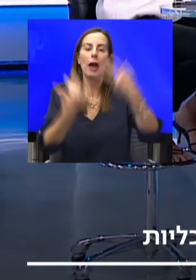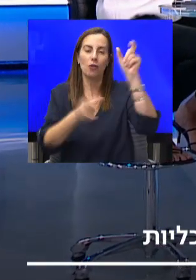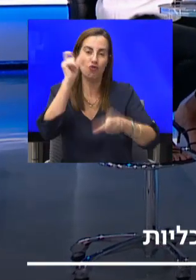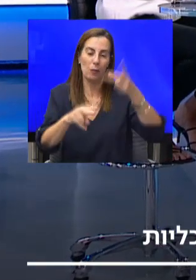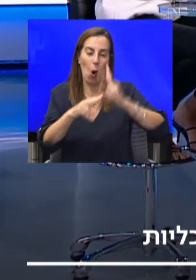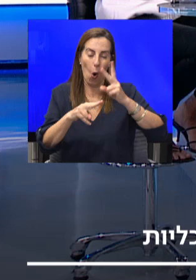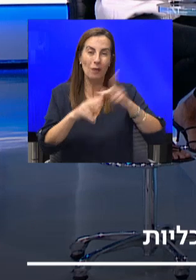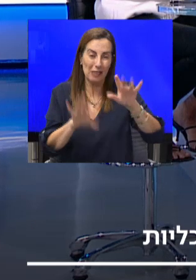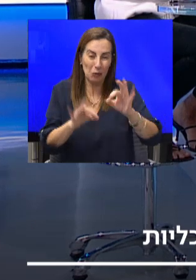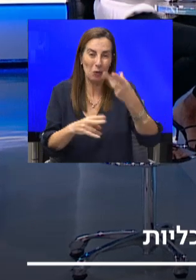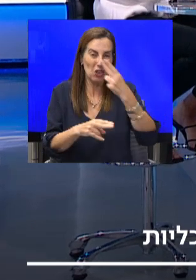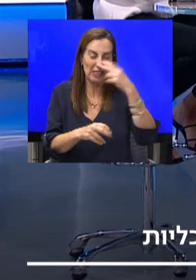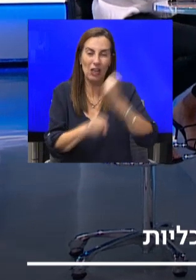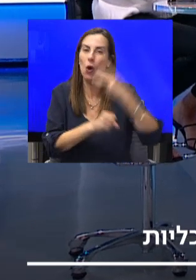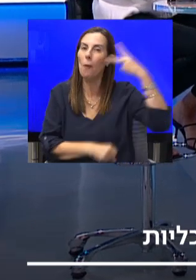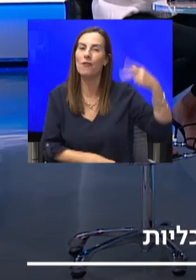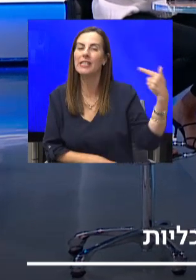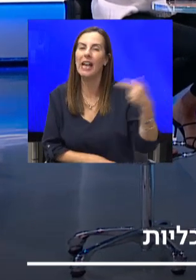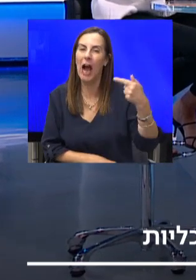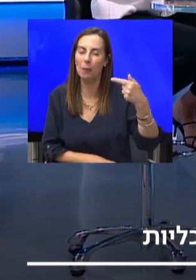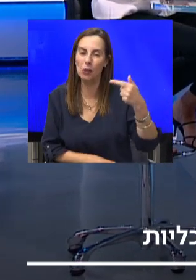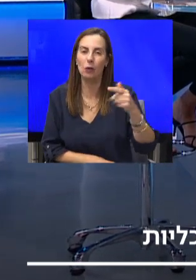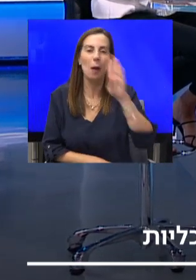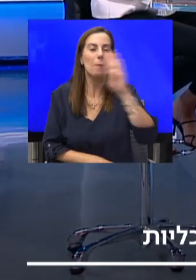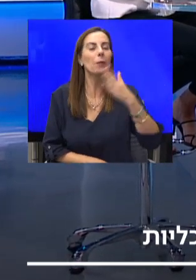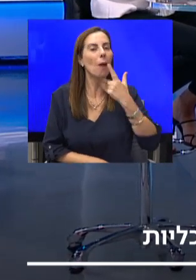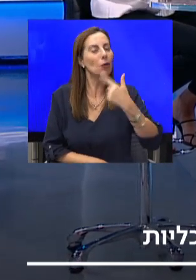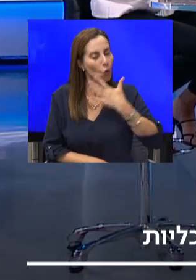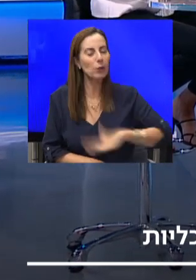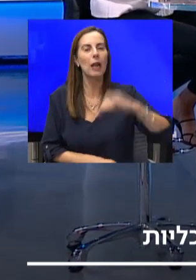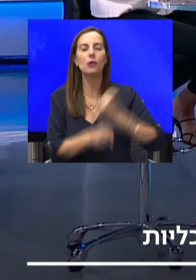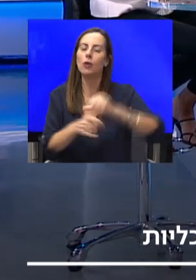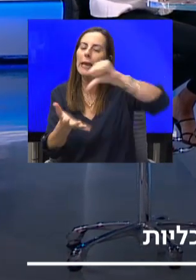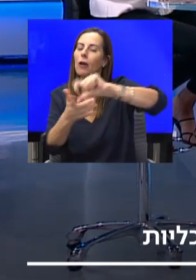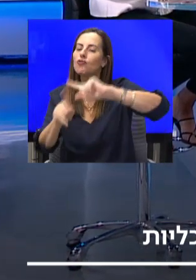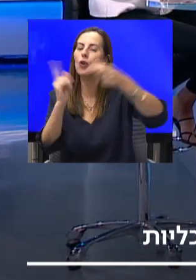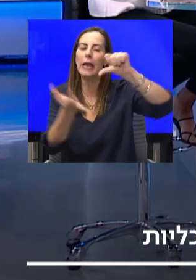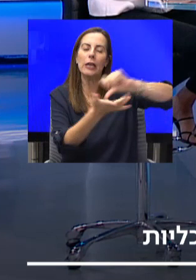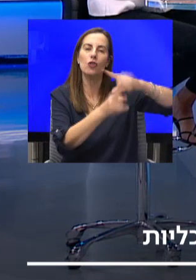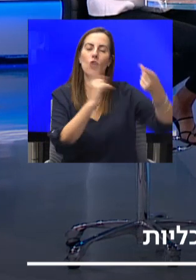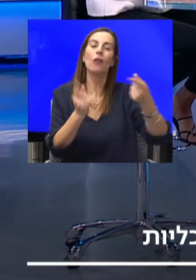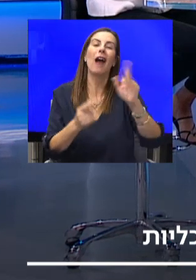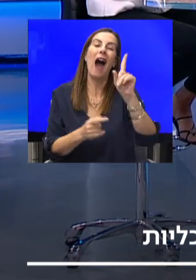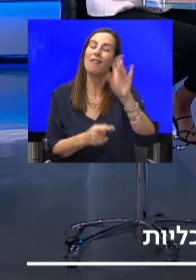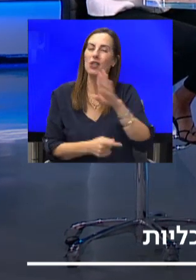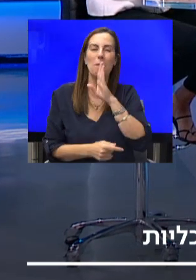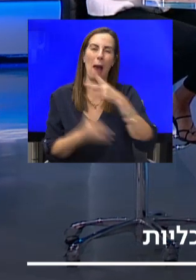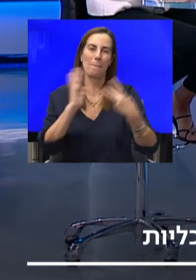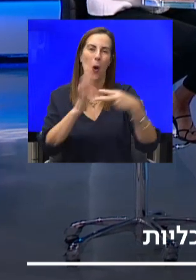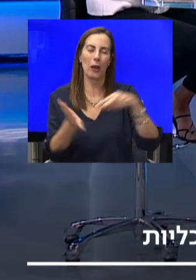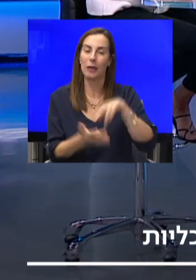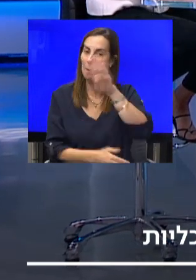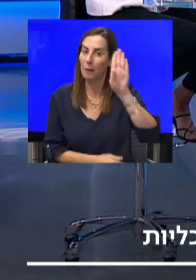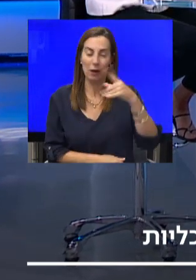וכן הלאה. ראש הממשלה אומר שהוא מתכוון לעשות את זה לא בטוח שזה יעבור פוליטית. דבר שאני אמר ראש הממשלה אני הולך לתמוך